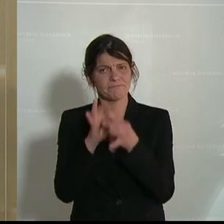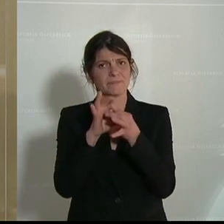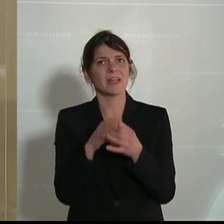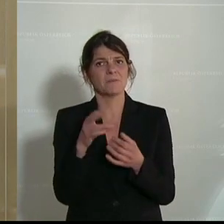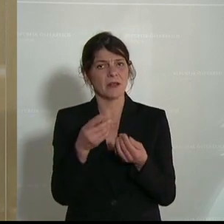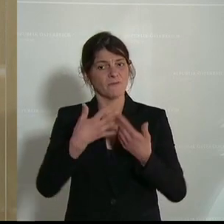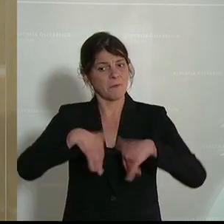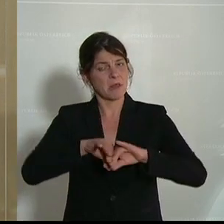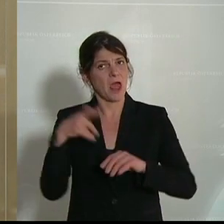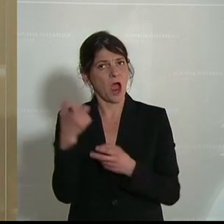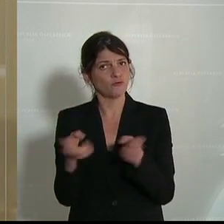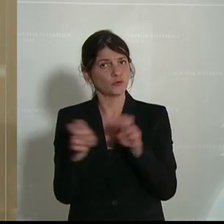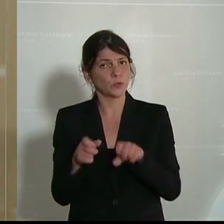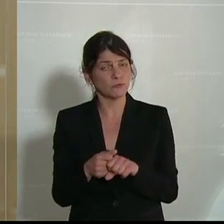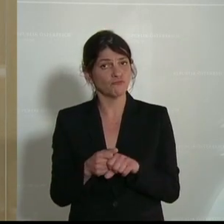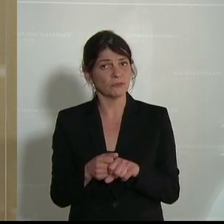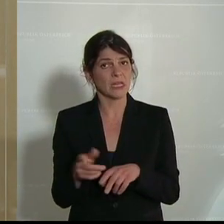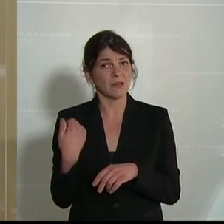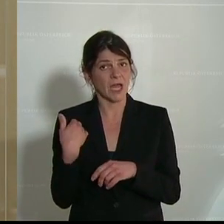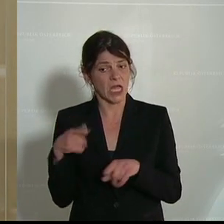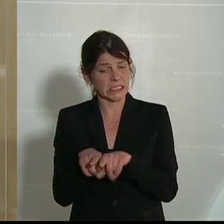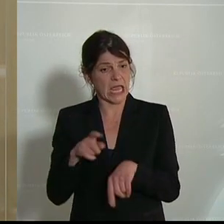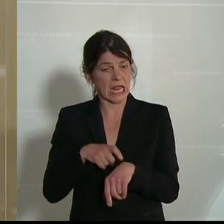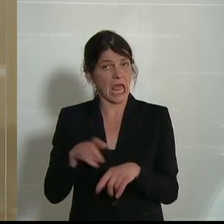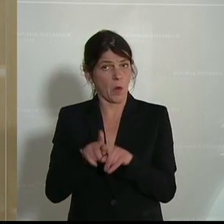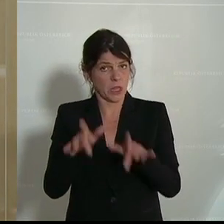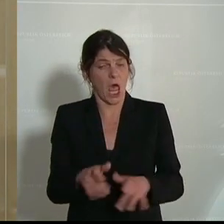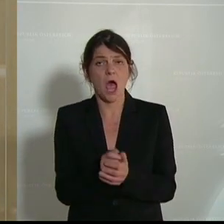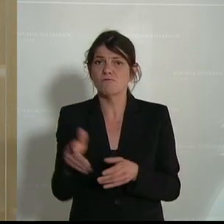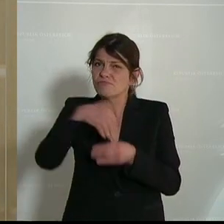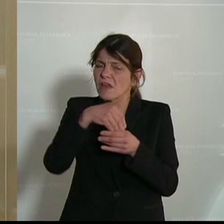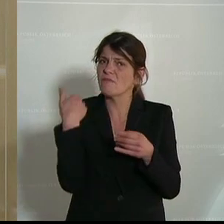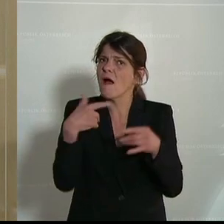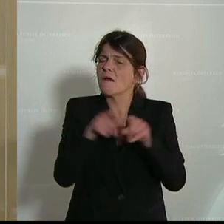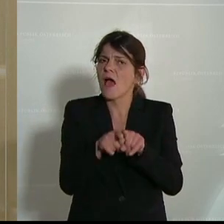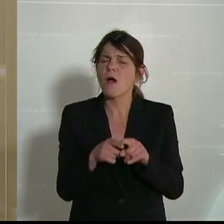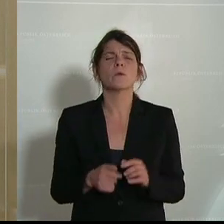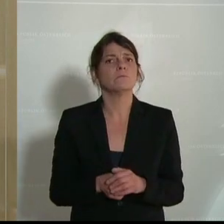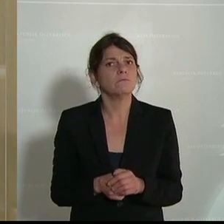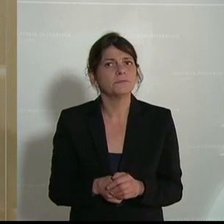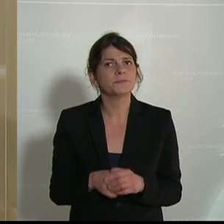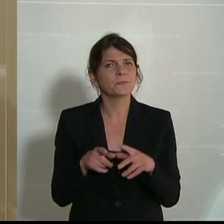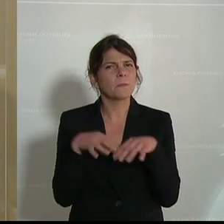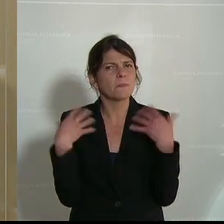einem Familienausschuss, den wir ziemlich zeitgleich hier in den Kopf haben, wo es ja auch darum gegangen ist, um diese ganzen